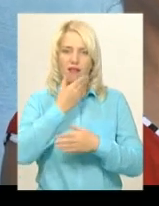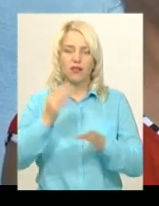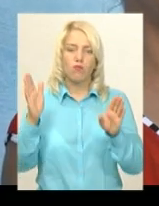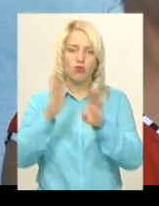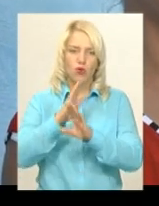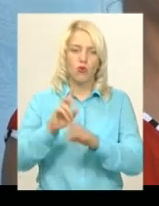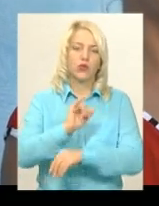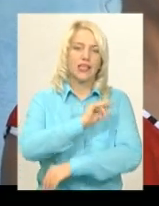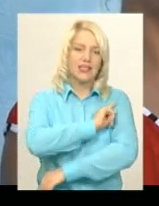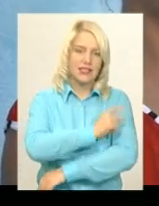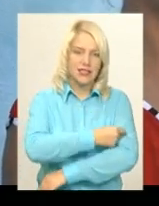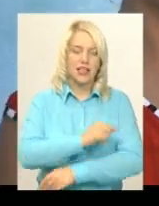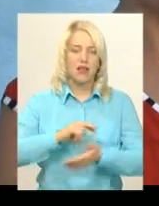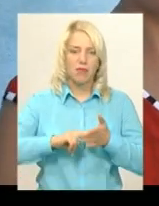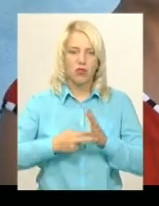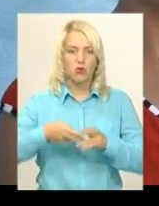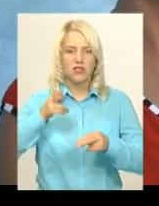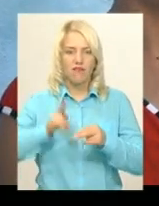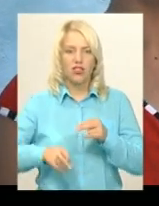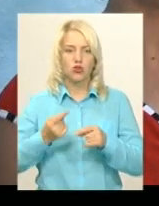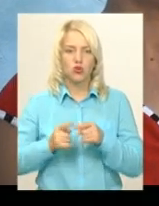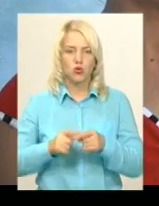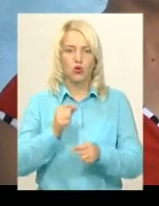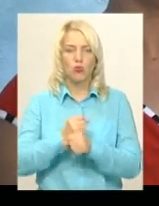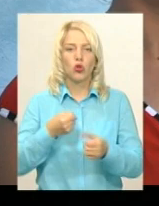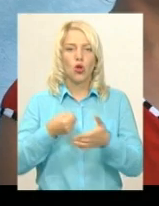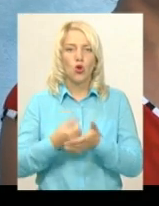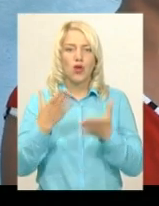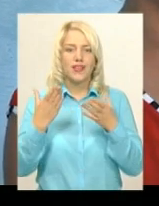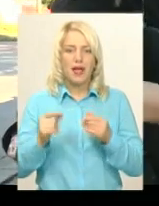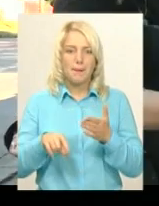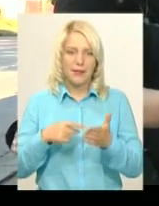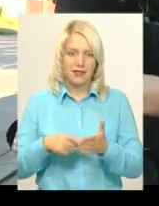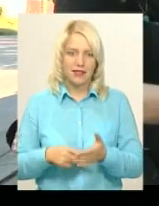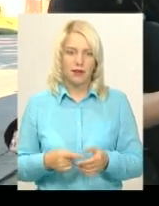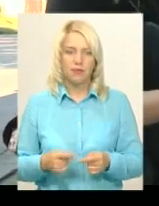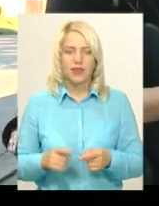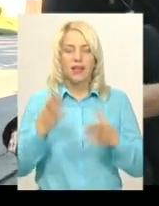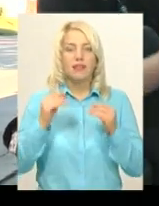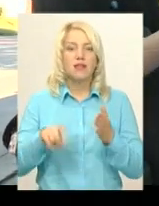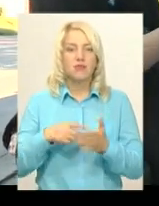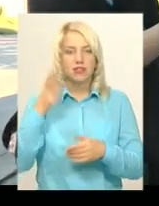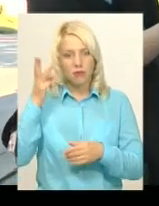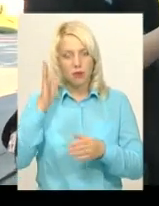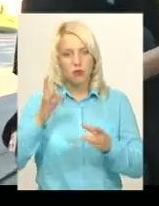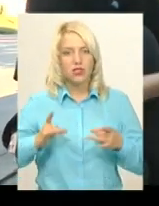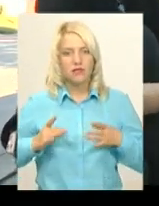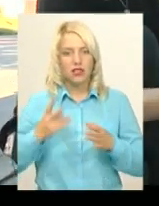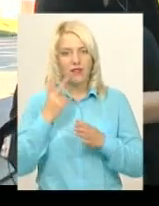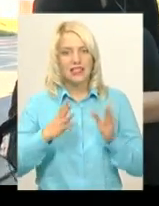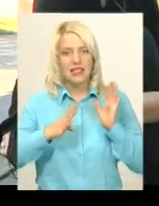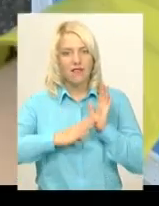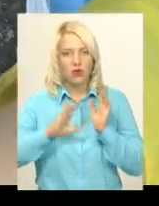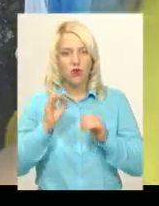плануємо завершити цю роботу, і до Дня міста, щоб була прикрашена ця стіна. День міста Хмельницький святкуватиме 29